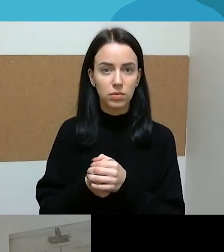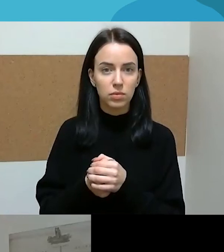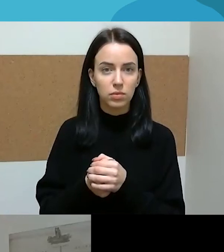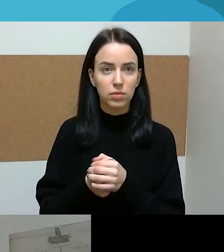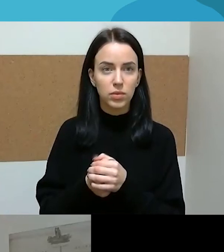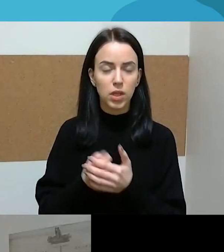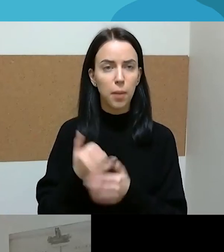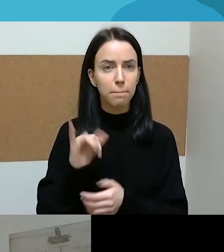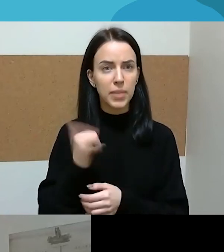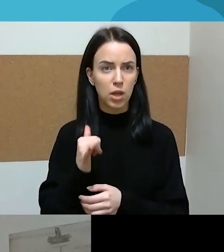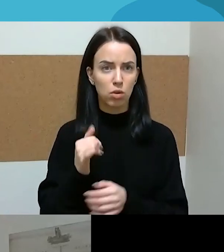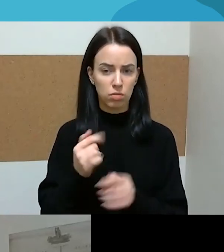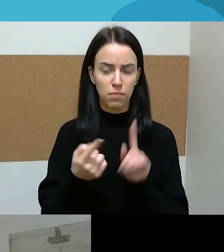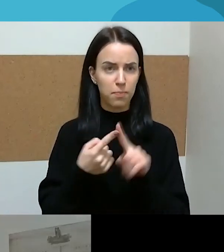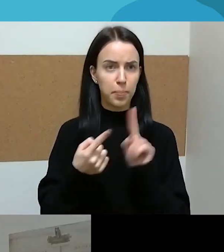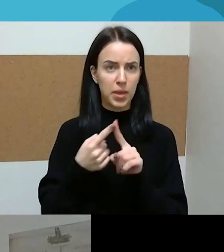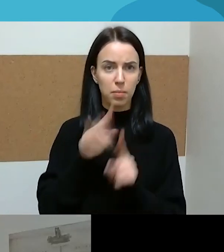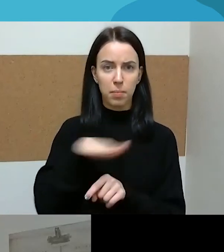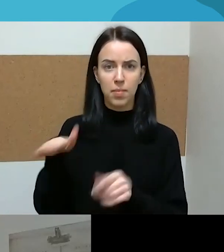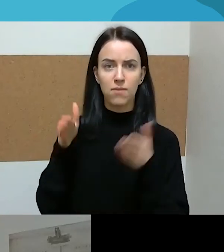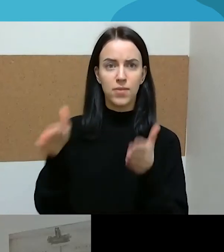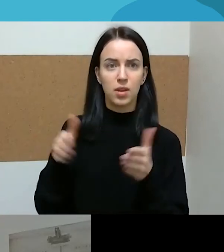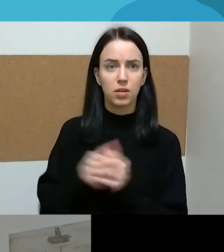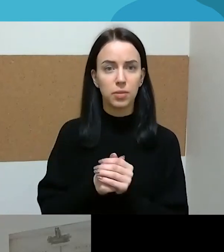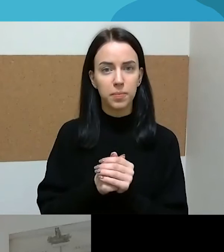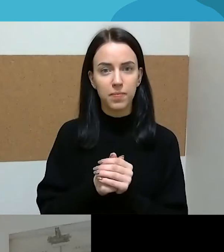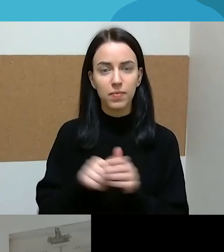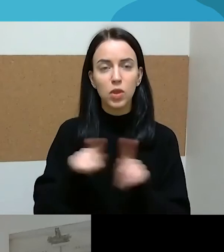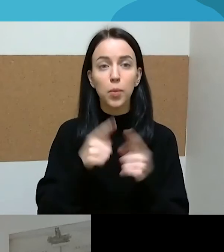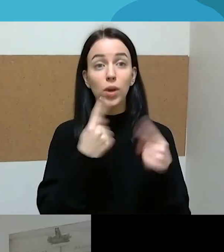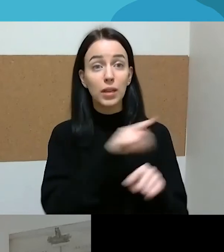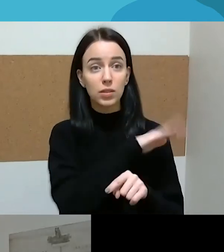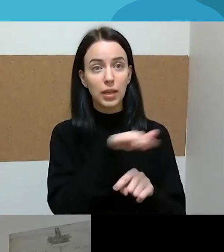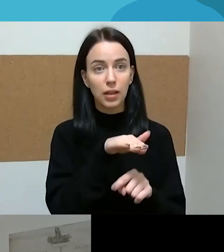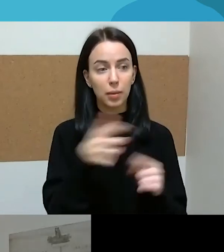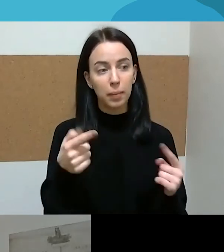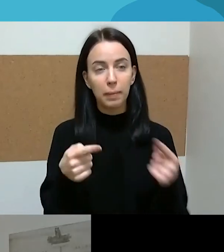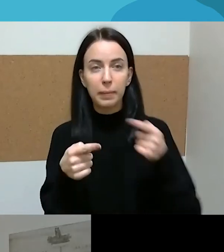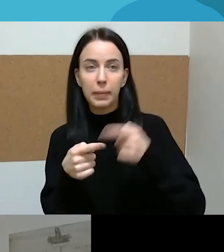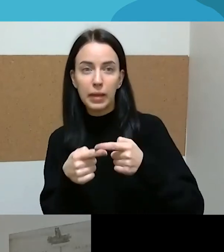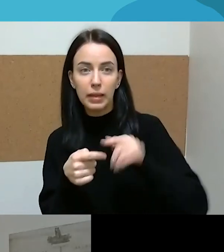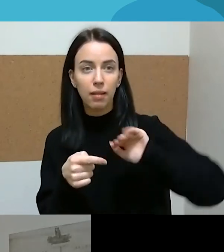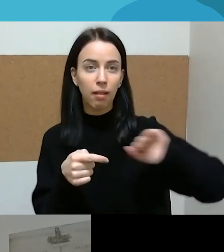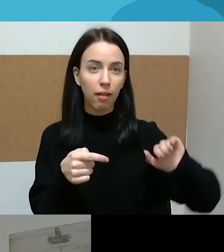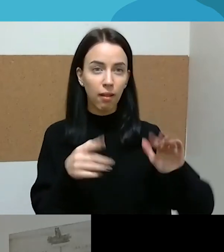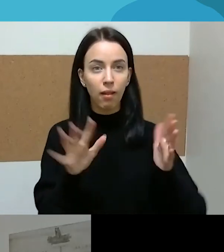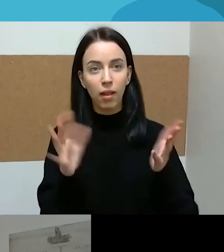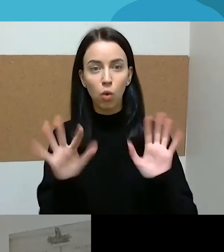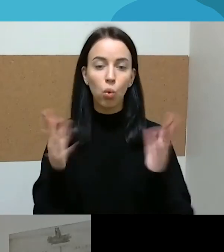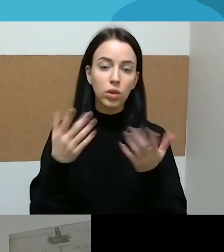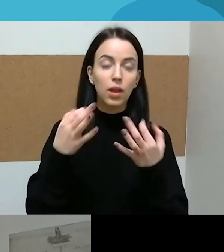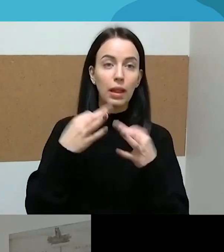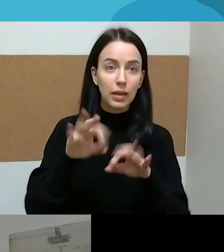tada po truputėlį kažkaip tos kitus derinti dalykus, pridėti, kur jiems ten atsiranda vietos.